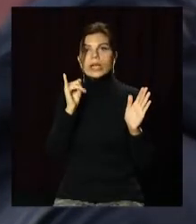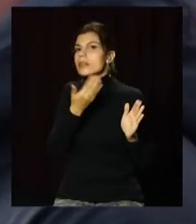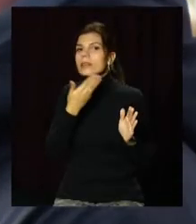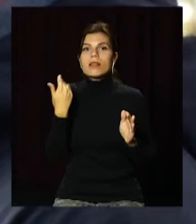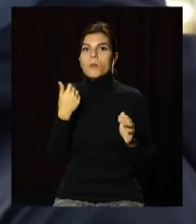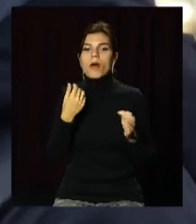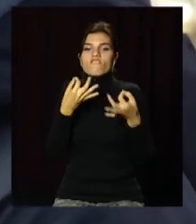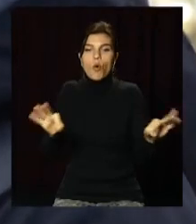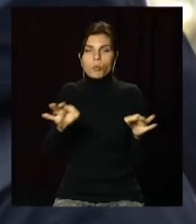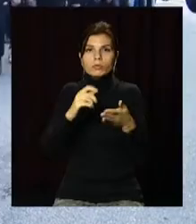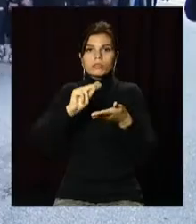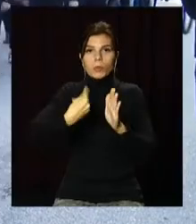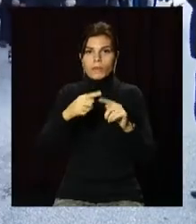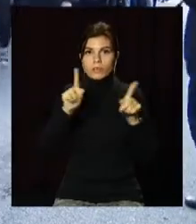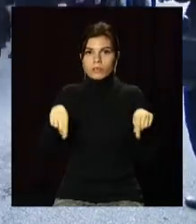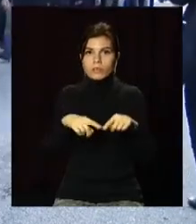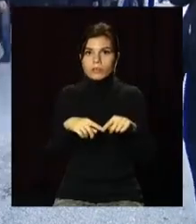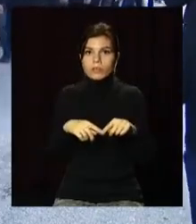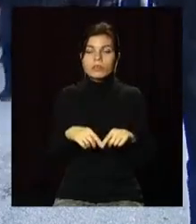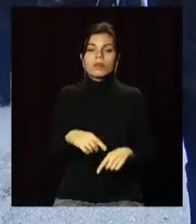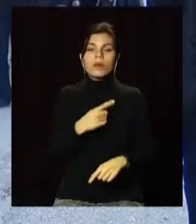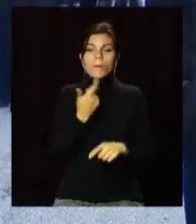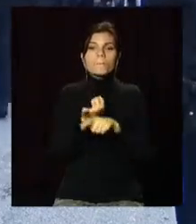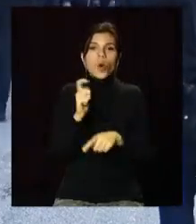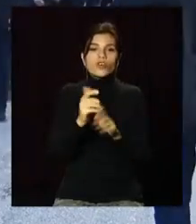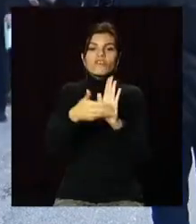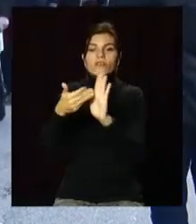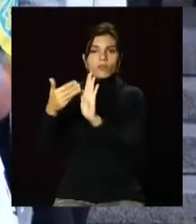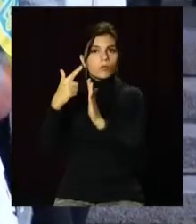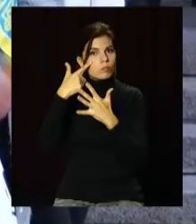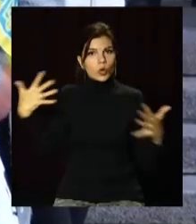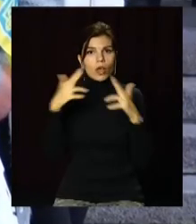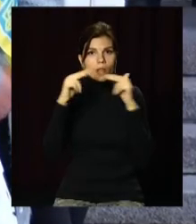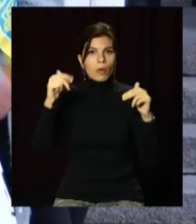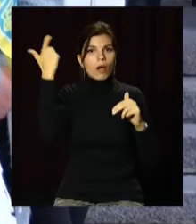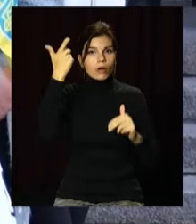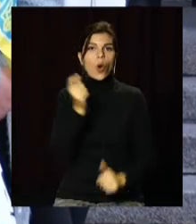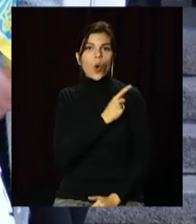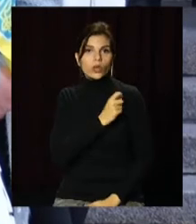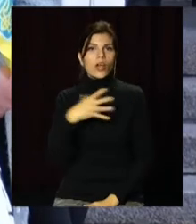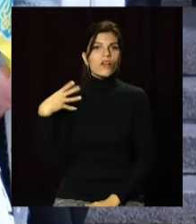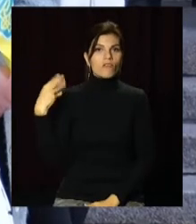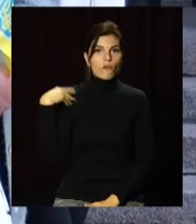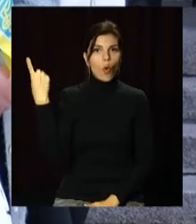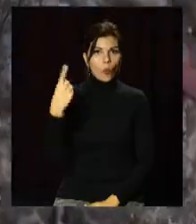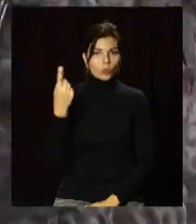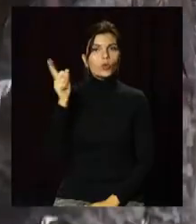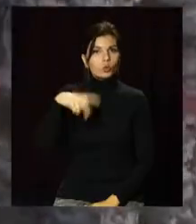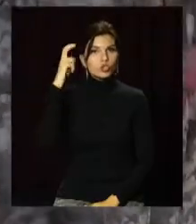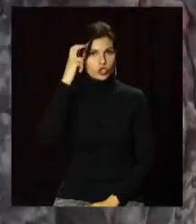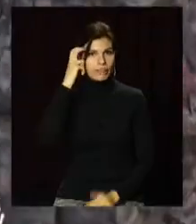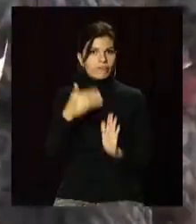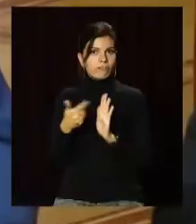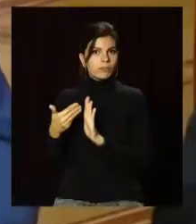права на звільнення або відстрочку від армії. Найбільше призовників буде в Дніпропетровській, Харківській, Одеській, Львівській областях та Києві.